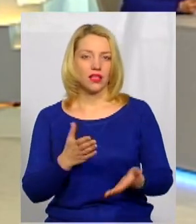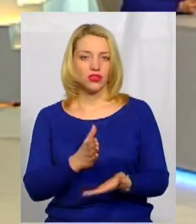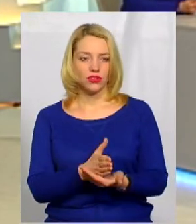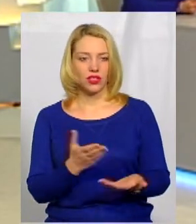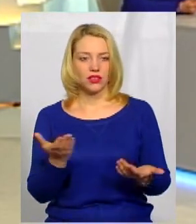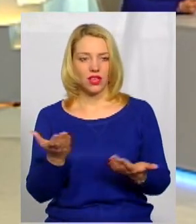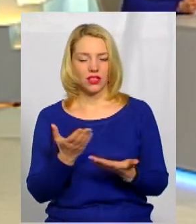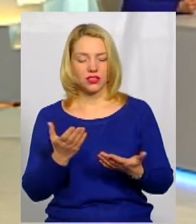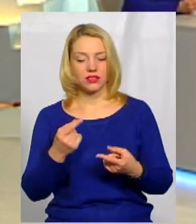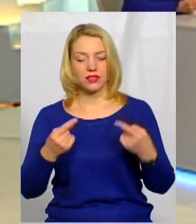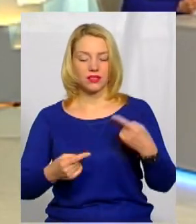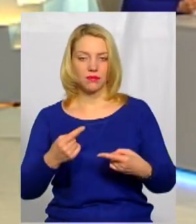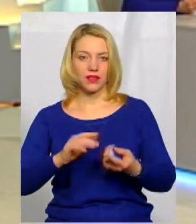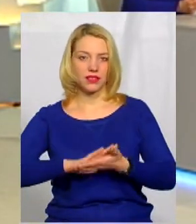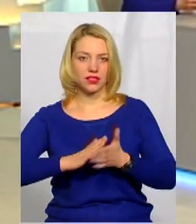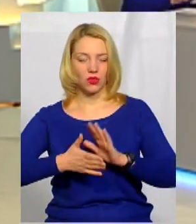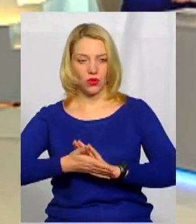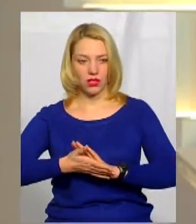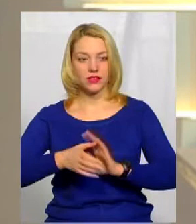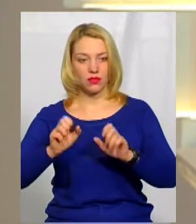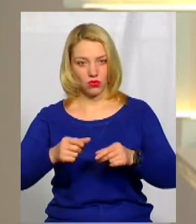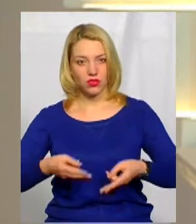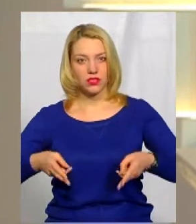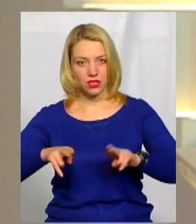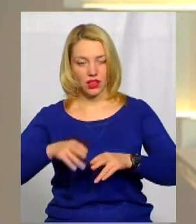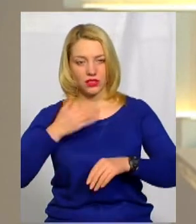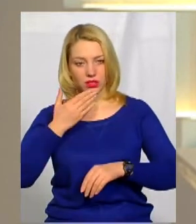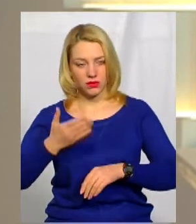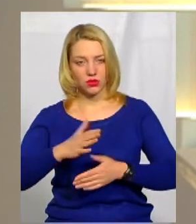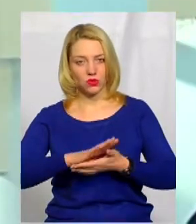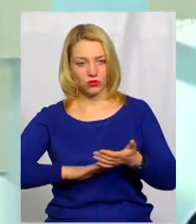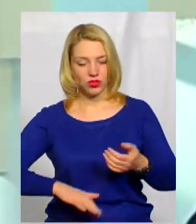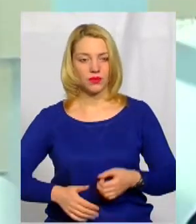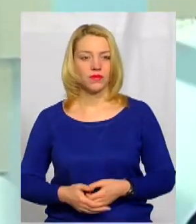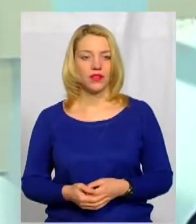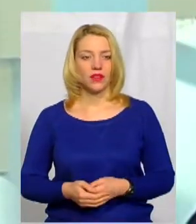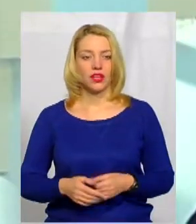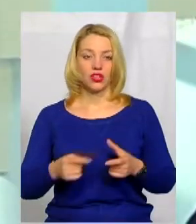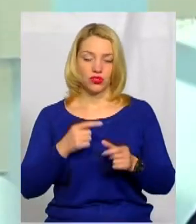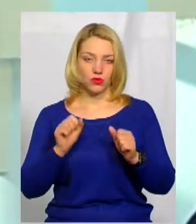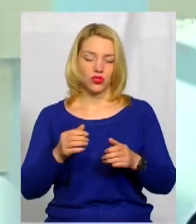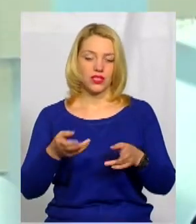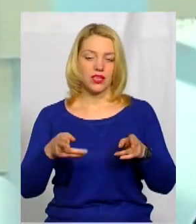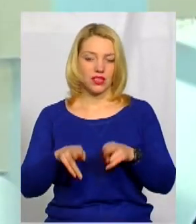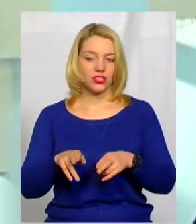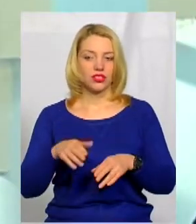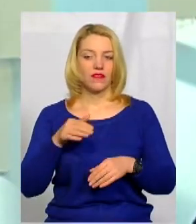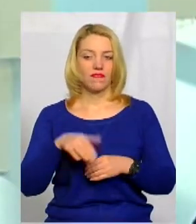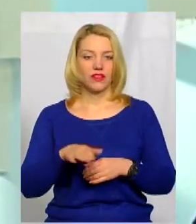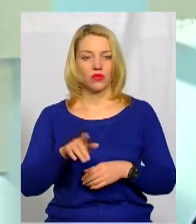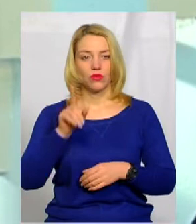якась спірна ситуація, можна залишити довше? Чи можна залишити відео, доки